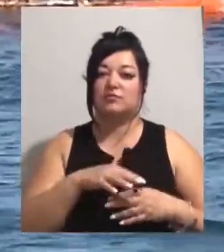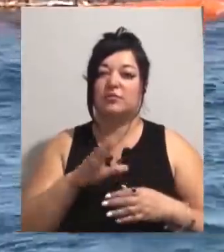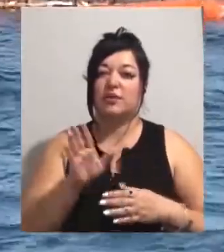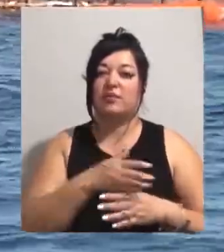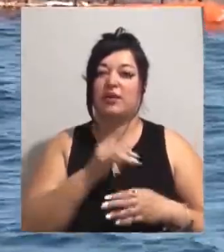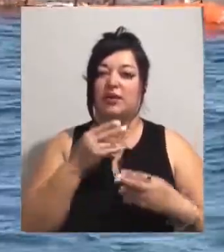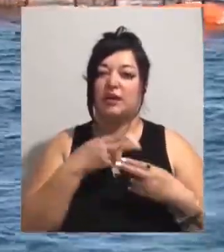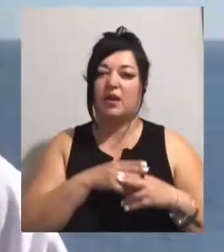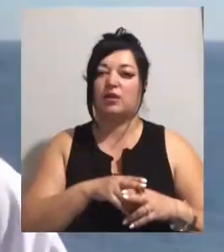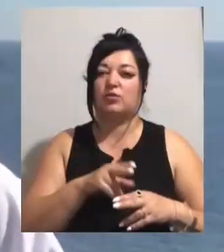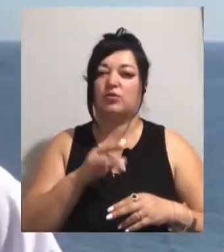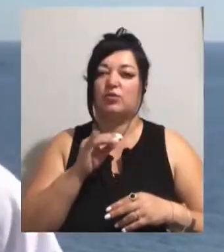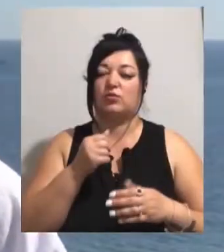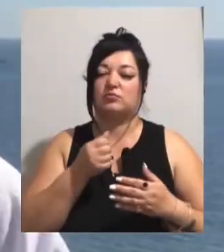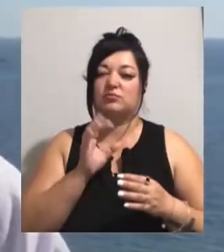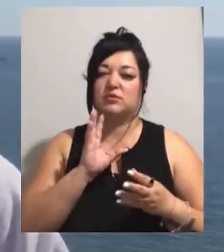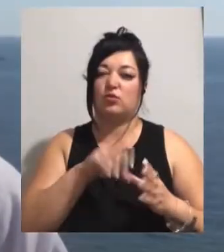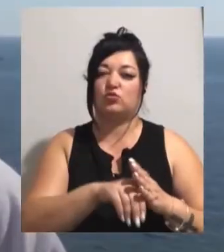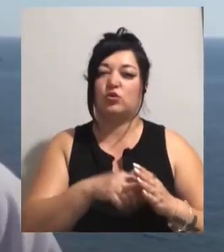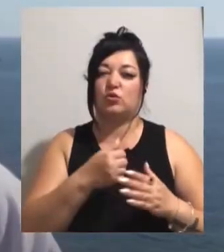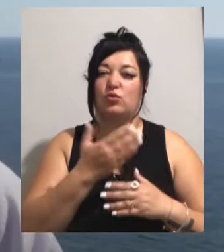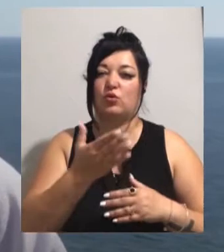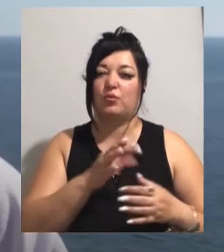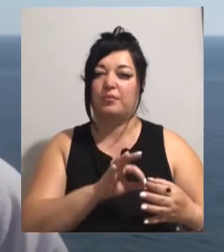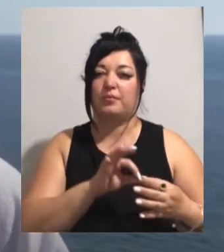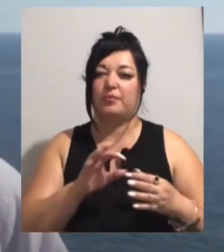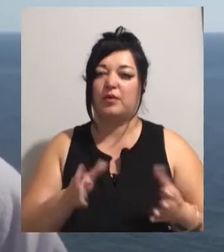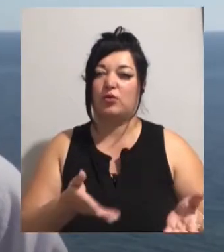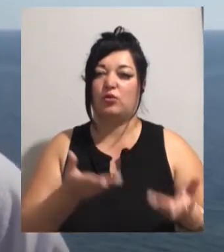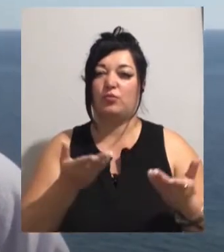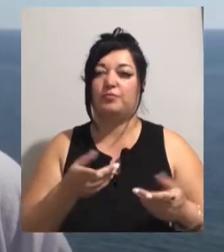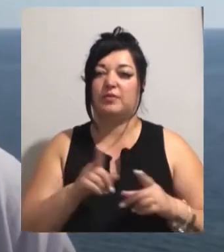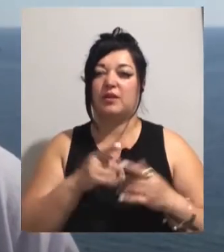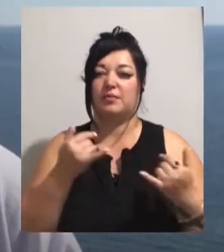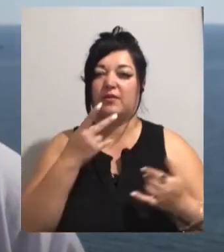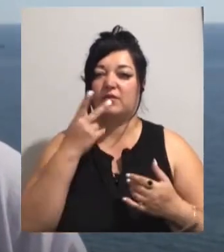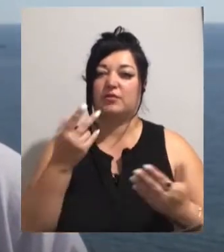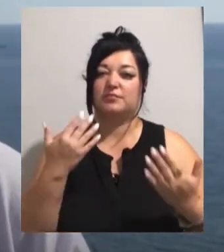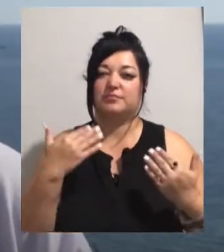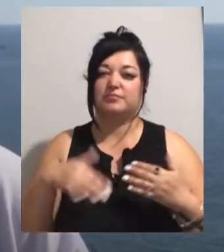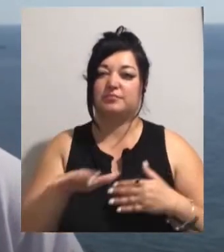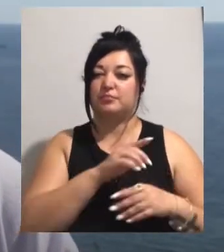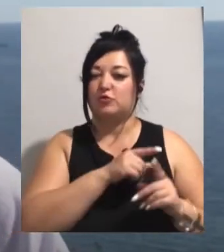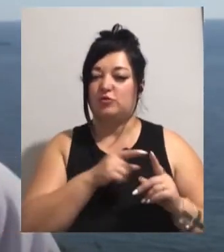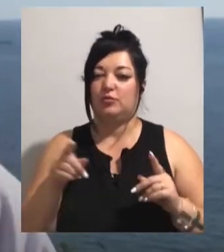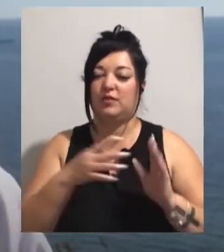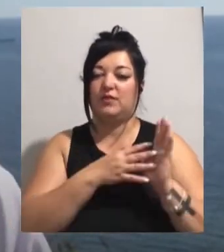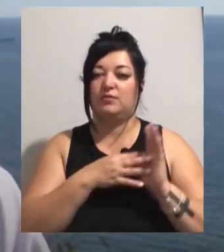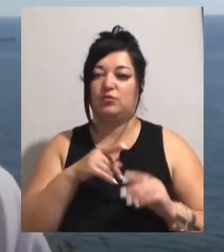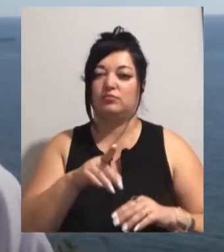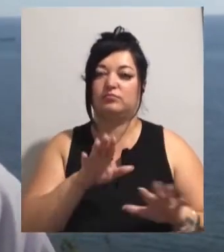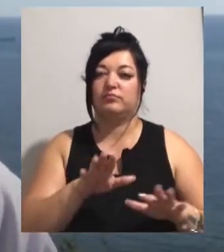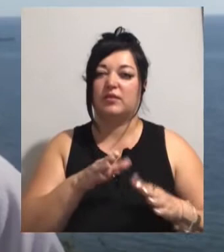залучену для його підйому. Як тепер виглядає у збережжі на пляжі Дельфін в Одесі. Протягом 9 місяців тут перебував танкер